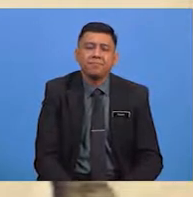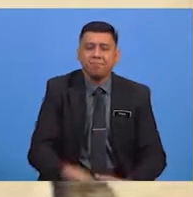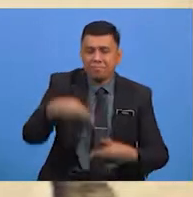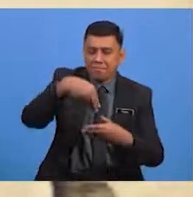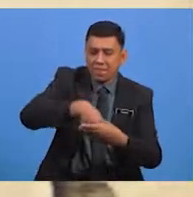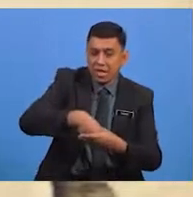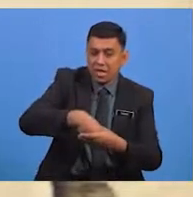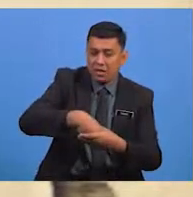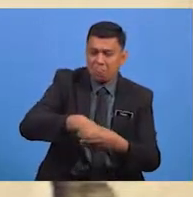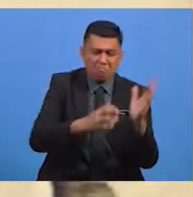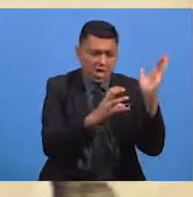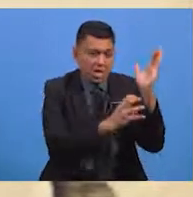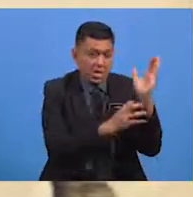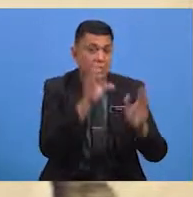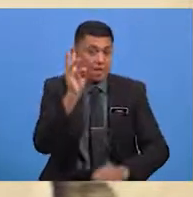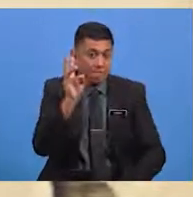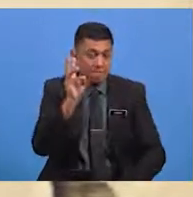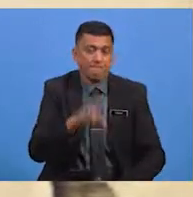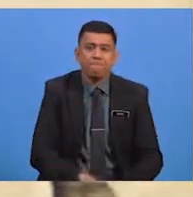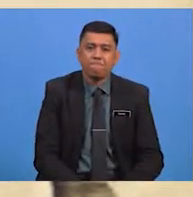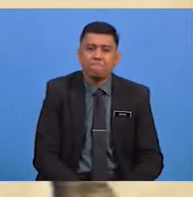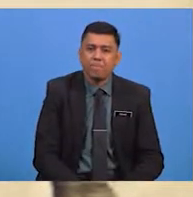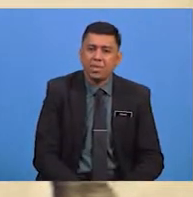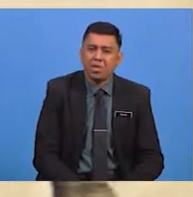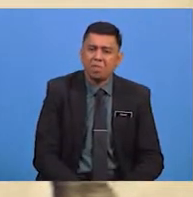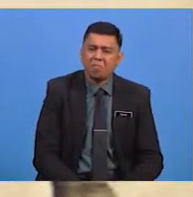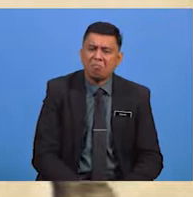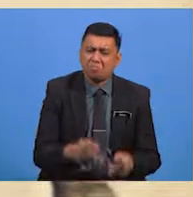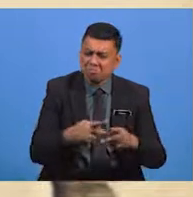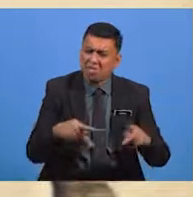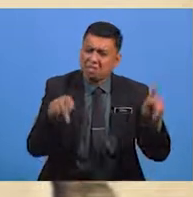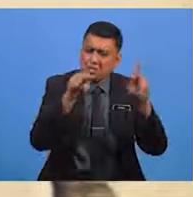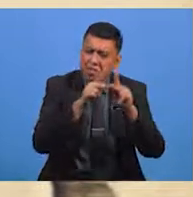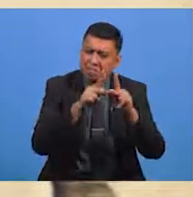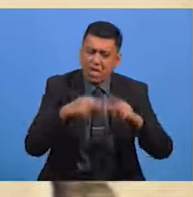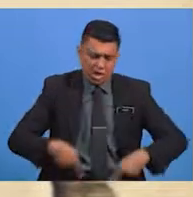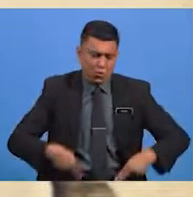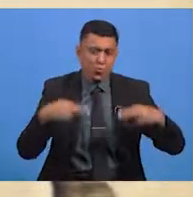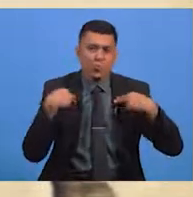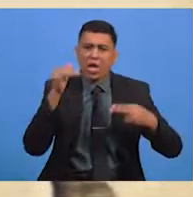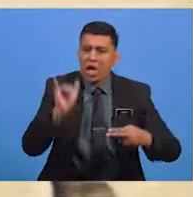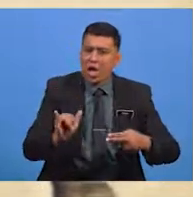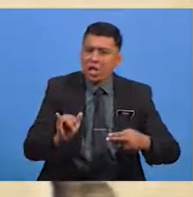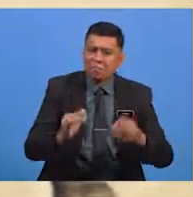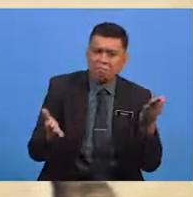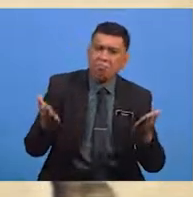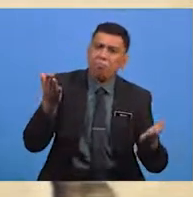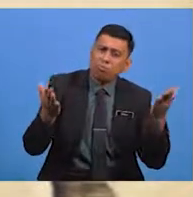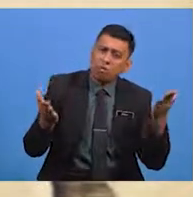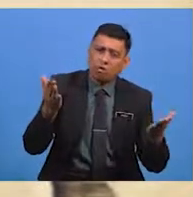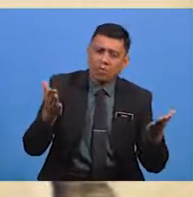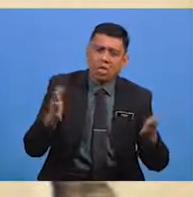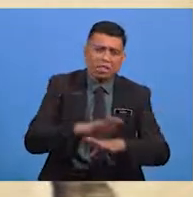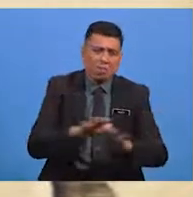Dalam Rangkap Keenam Pula Penyair Mengisahkan Kehidupannya Yang Terumbang Ambing